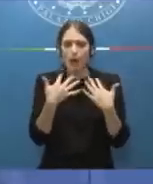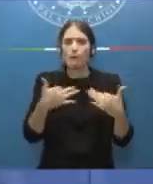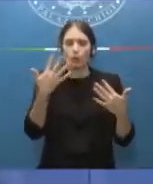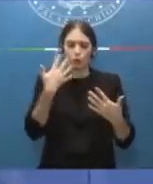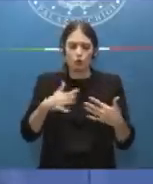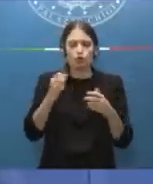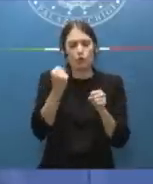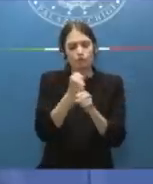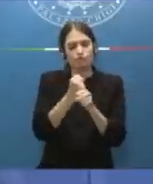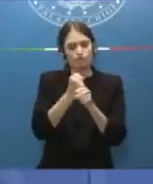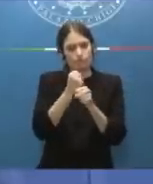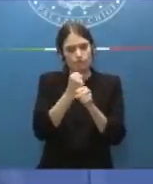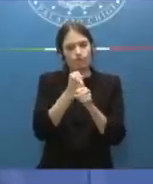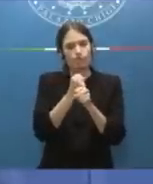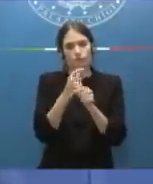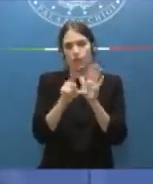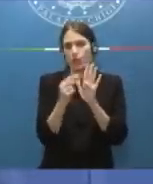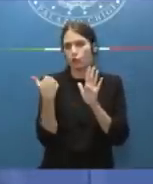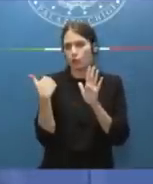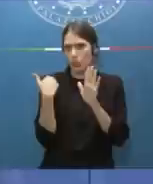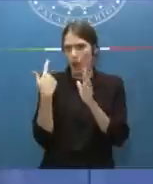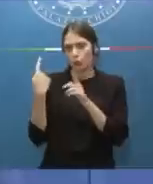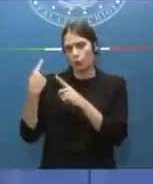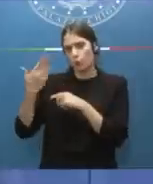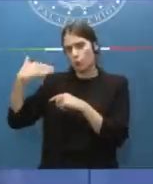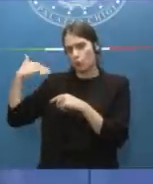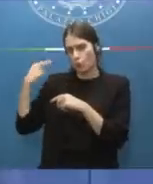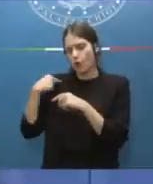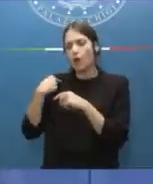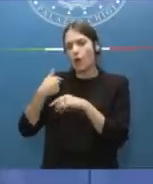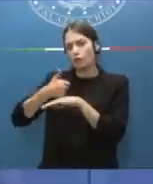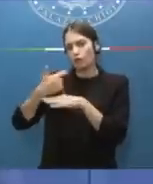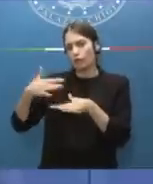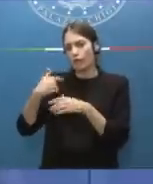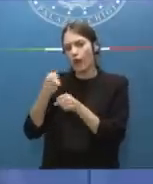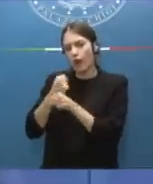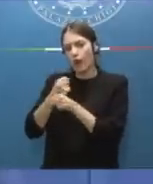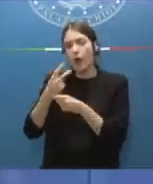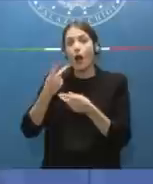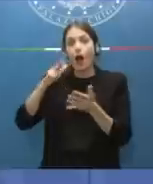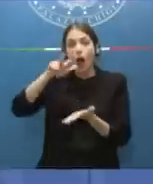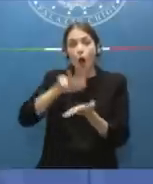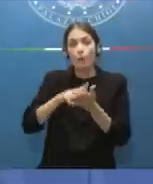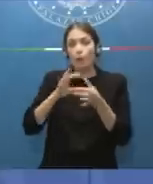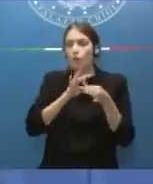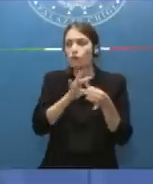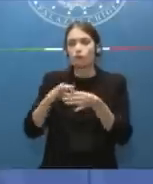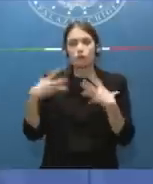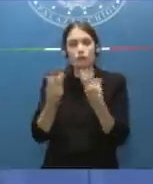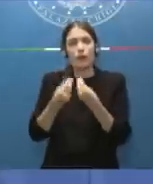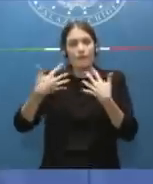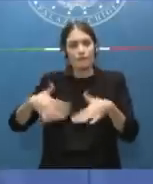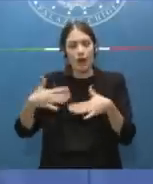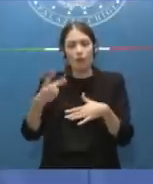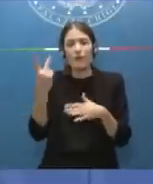legislatura, la Camera dei Deputati ha approvato una norma all'unanimità, ma per effetto della fine della legislatura